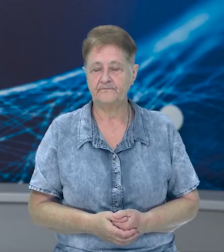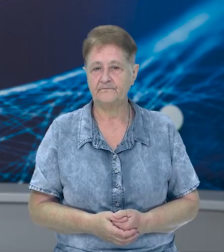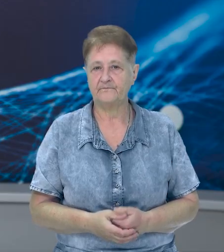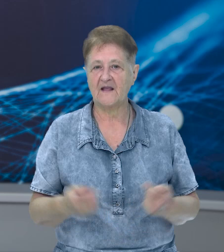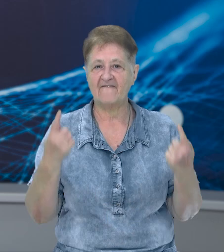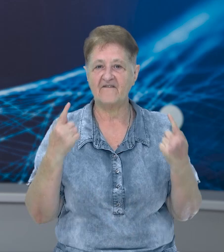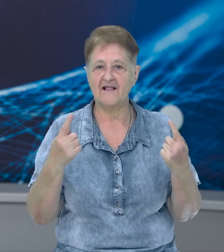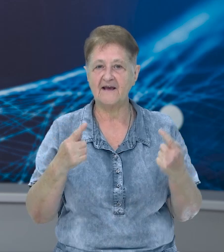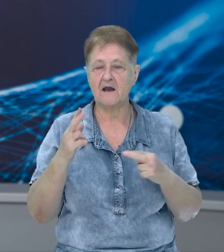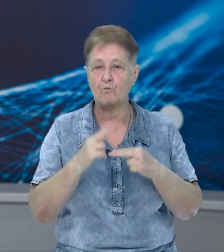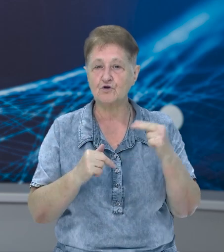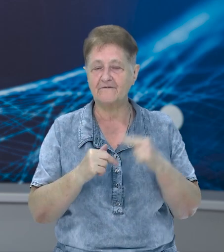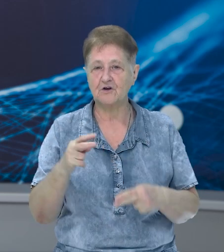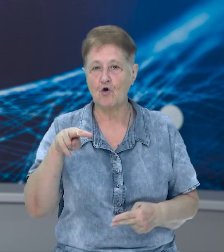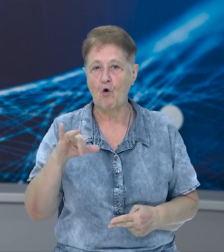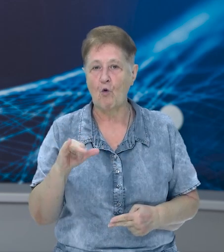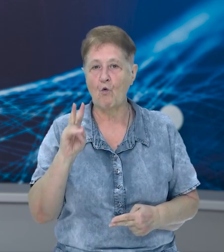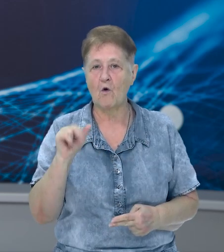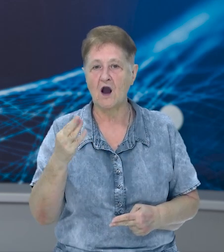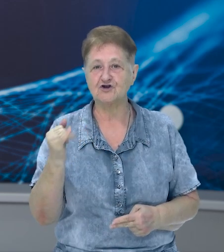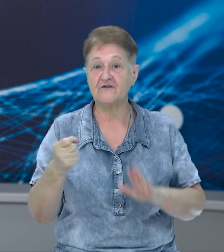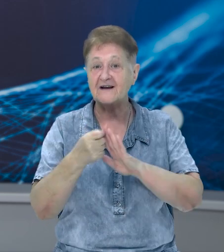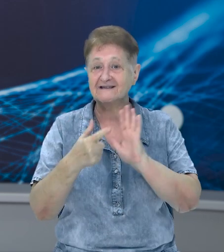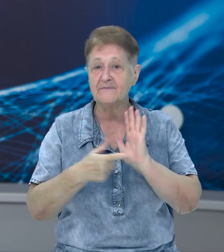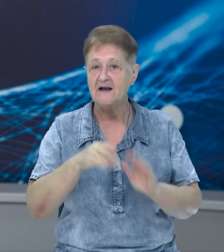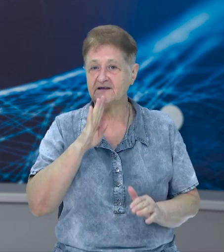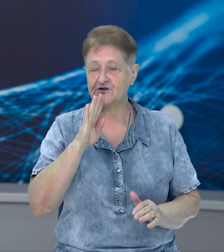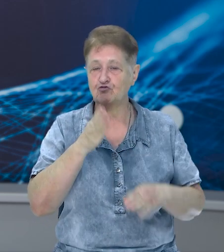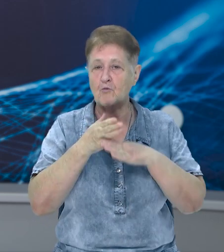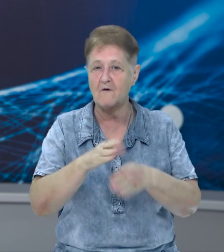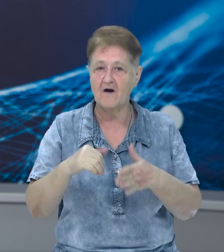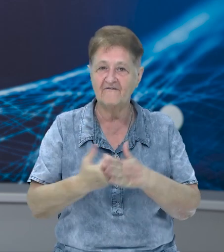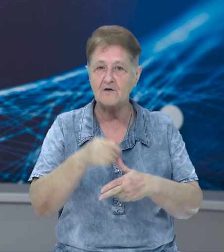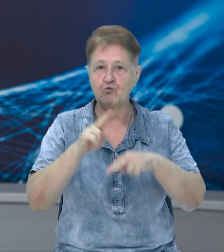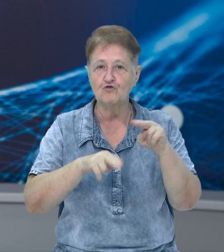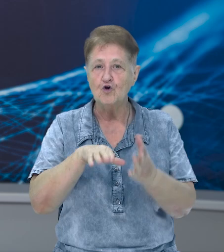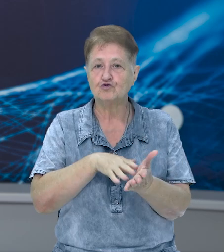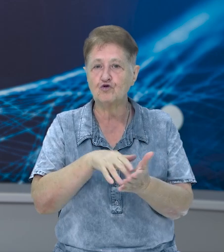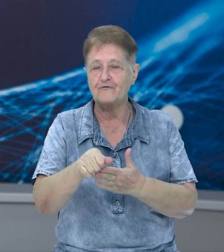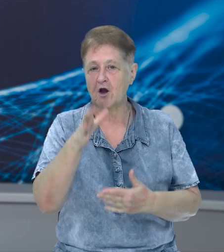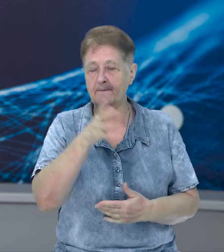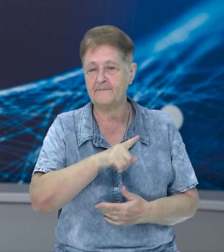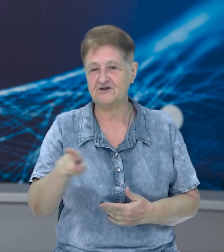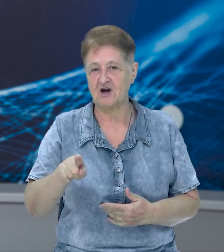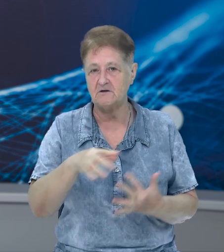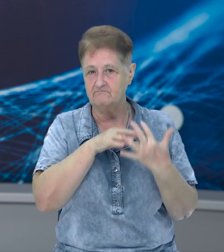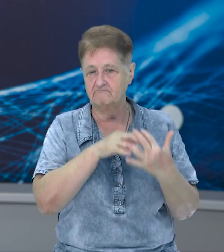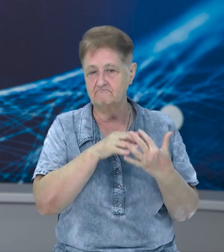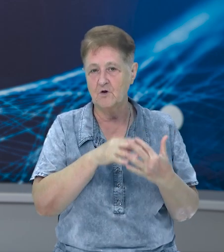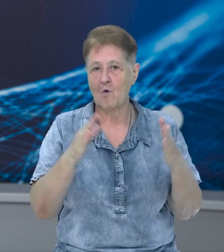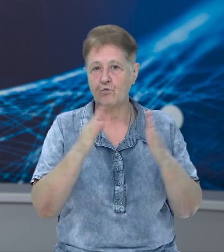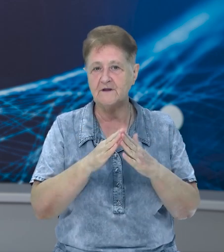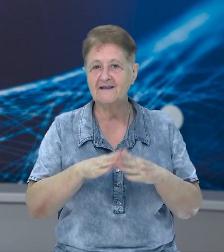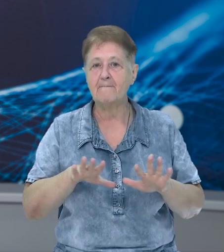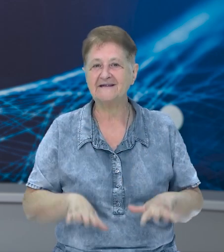Велике дівництво. У Лукашівці 17 жінок допомагають відбудувати зруйнований під час бойових дій будинок